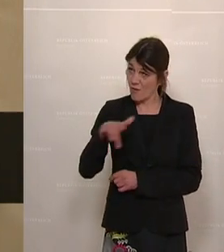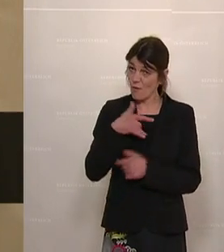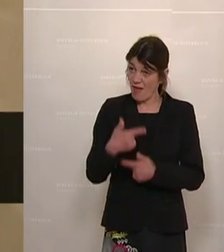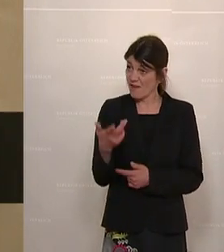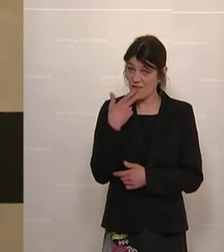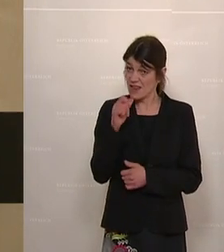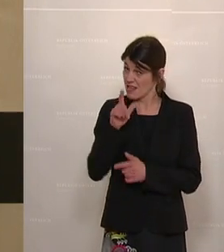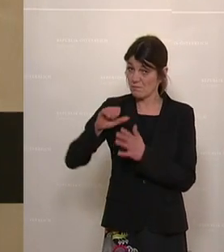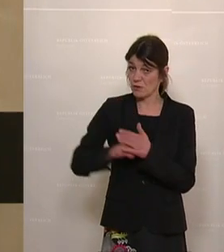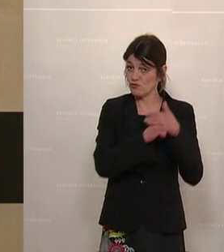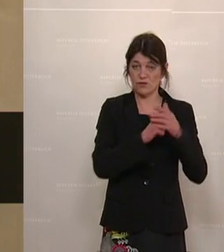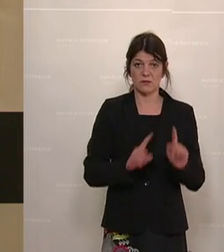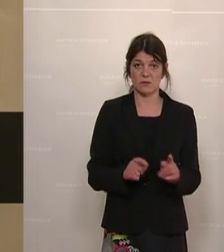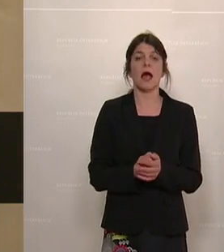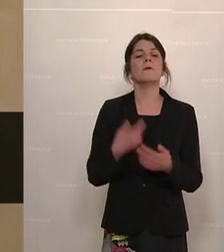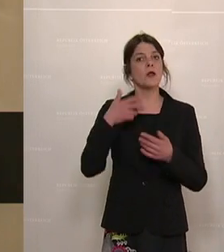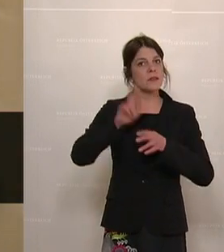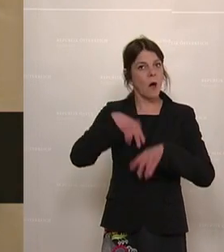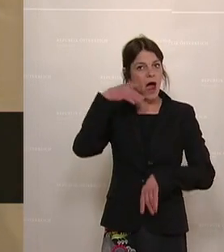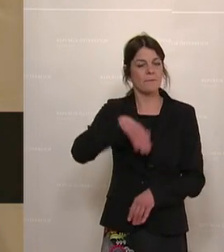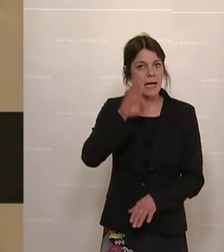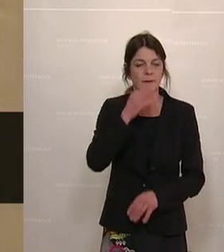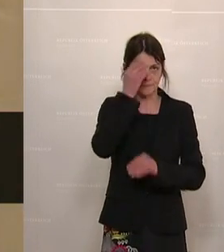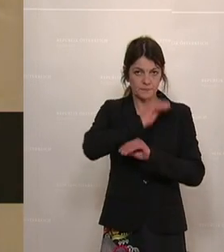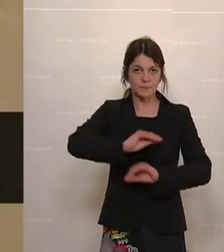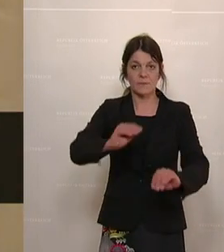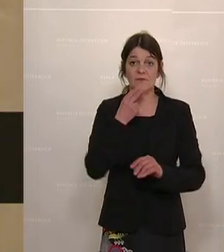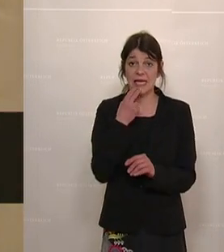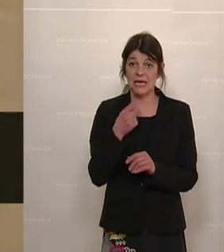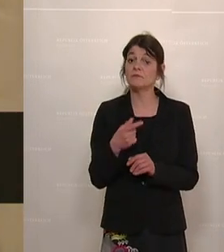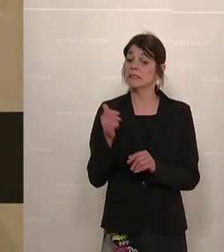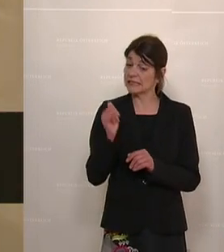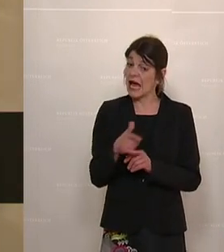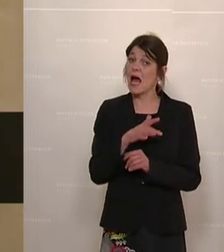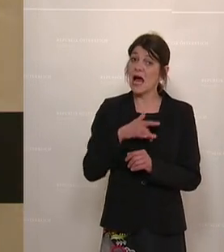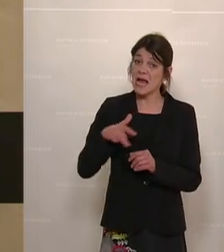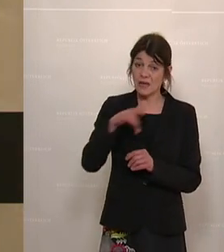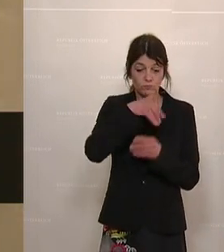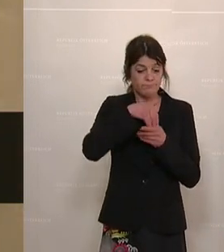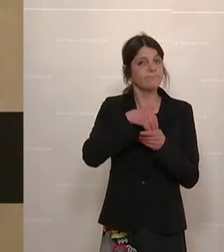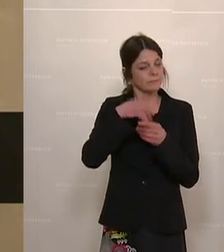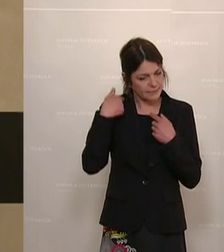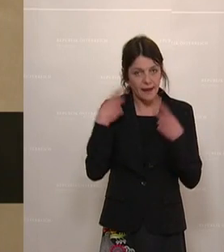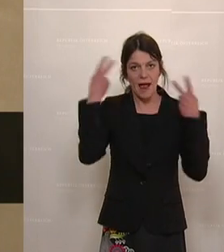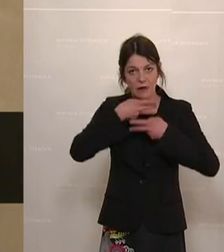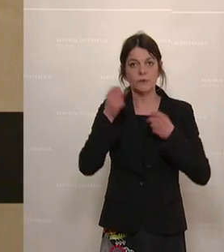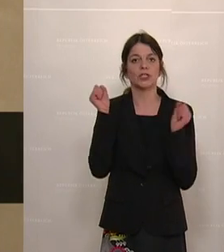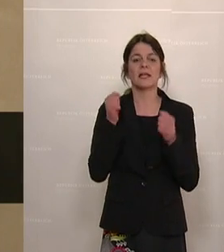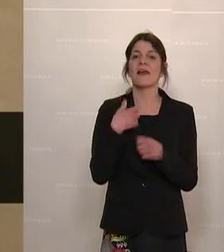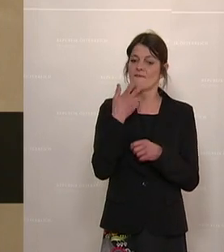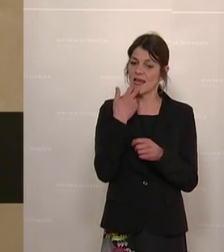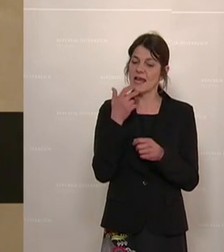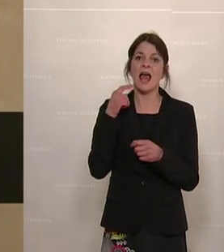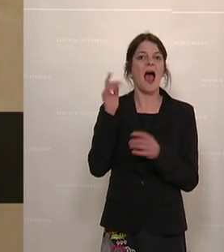würde. Und daher melde ich mich ausdrücklich noch einmal zu Wort. Wir tragen den Grundkonsens in dieser Republik, Antisemitismus zu